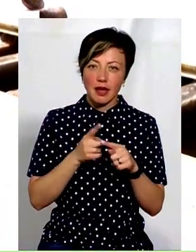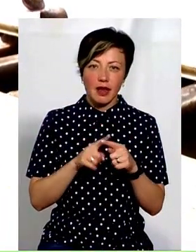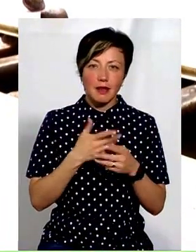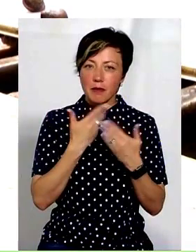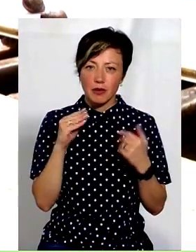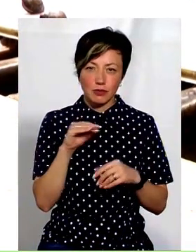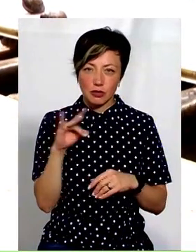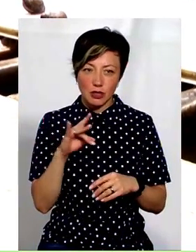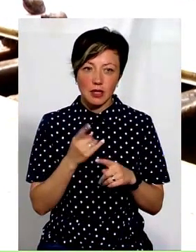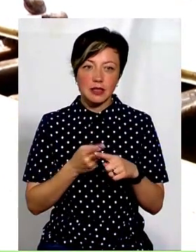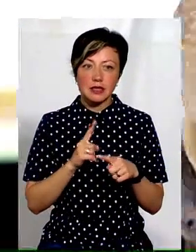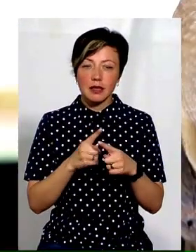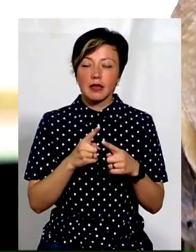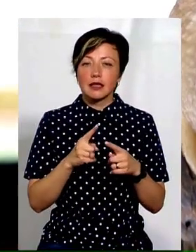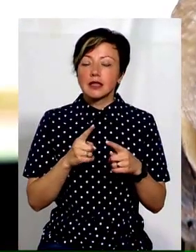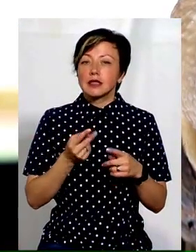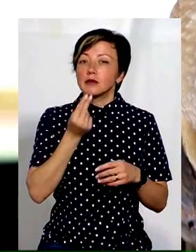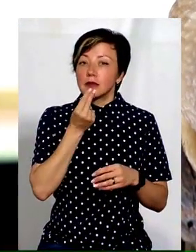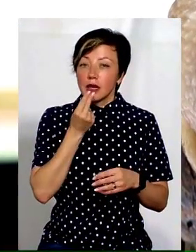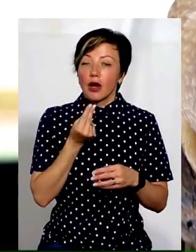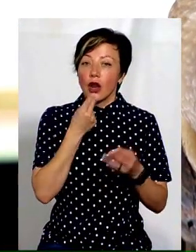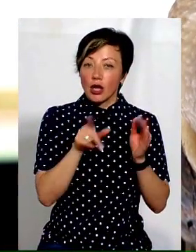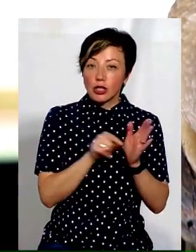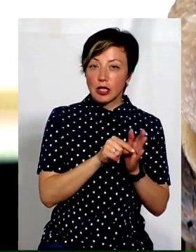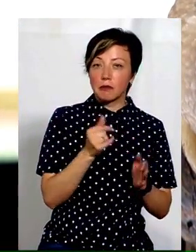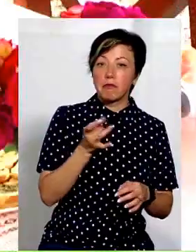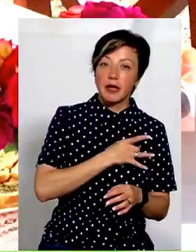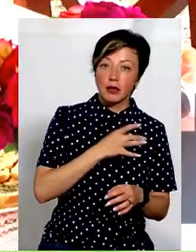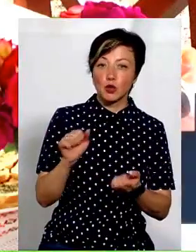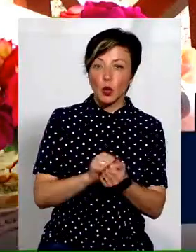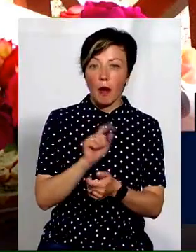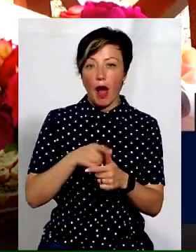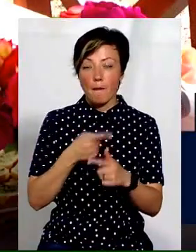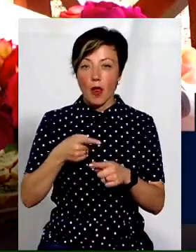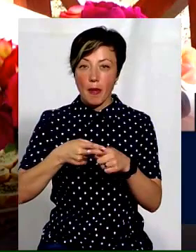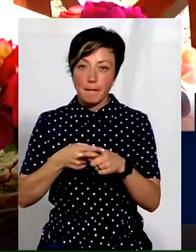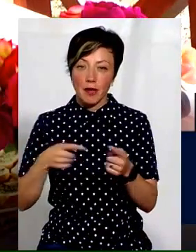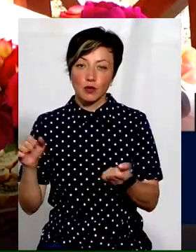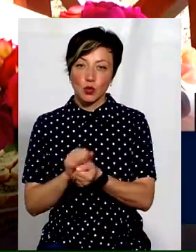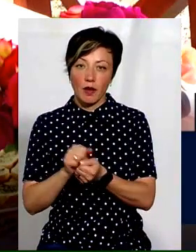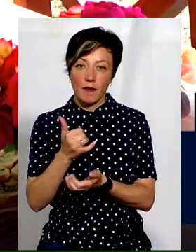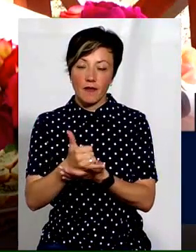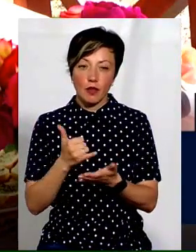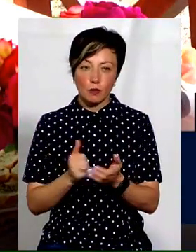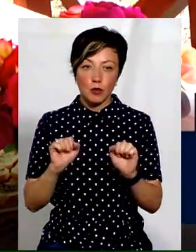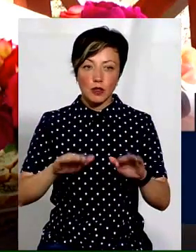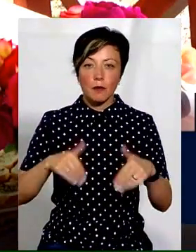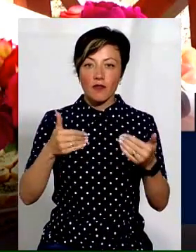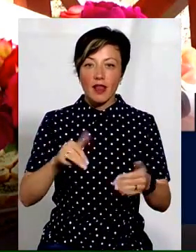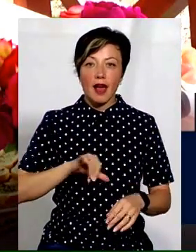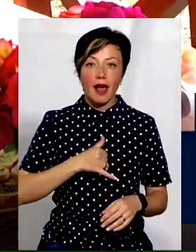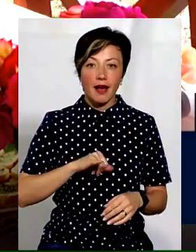своєрідний афродизяок. Споживати їх краще з білим, сухим або напівсухим вином. Можемо запропонувати вам ікру равлика,